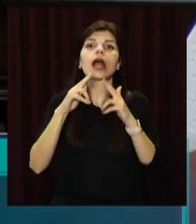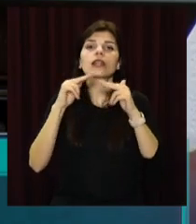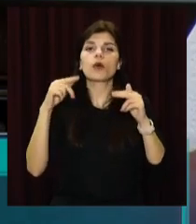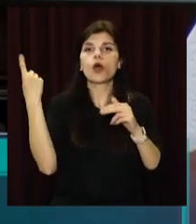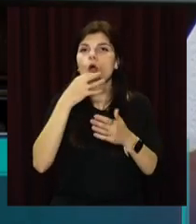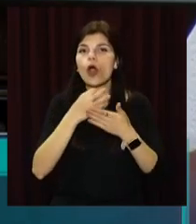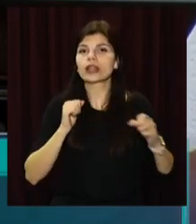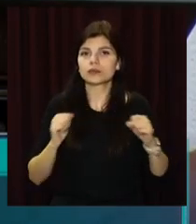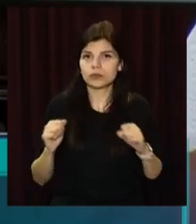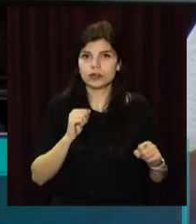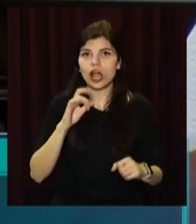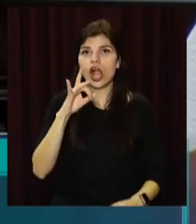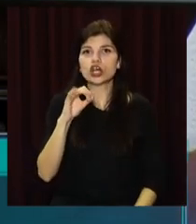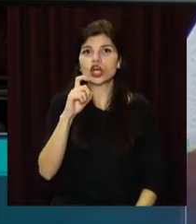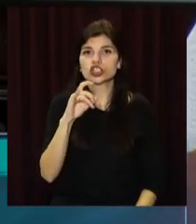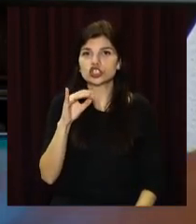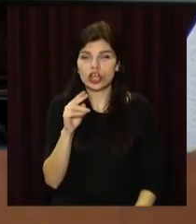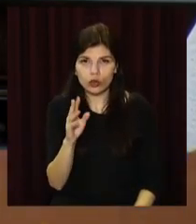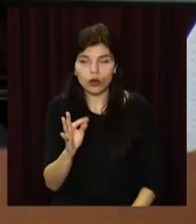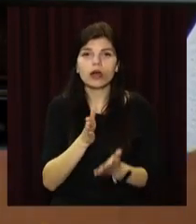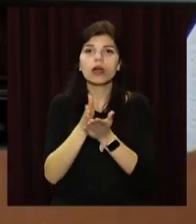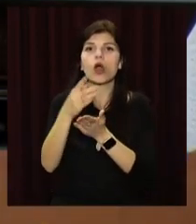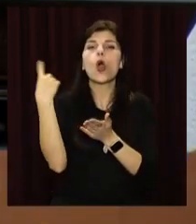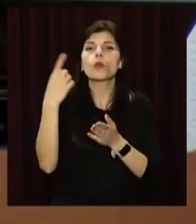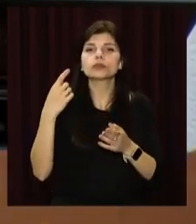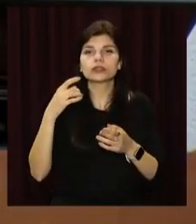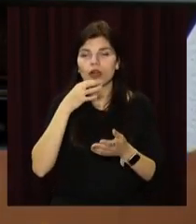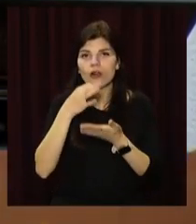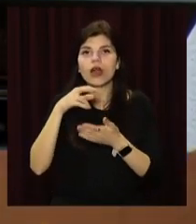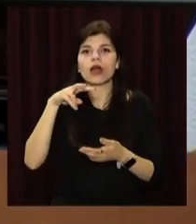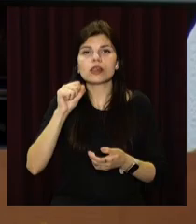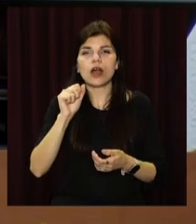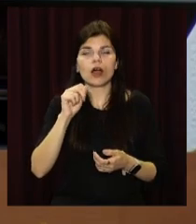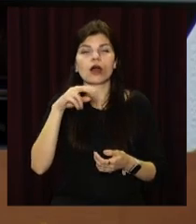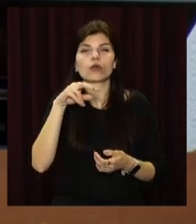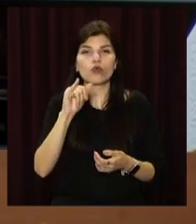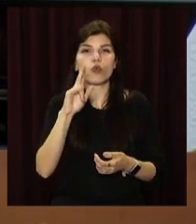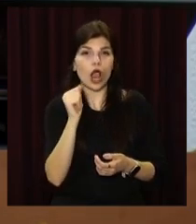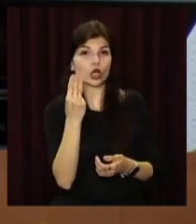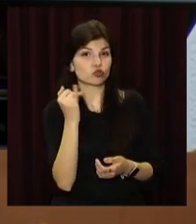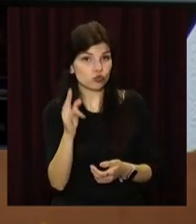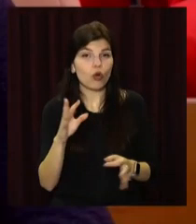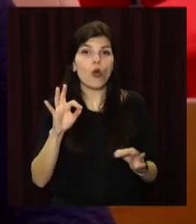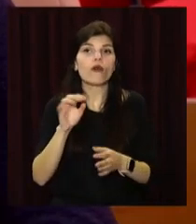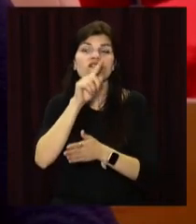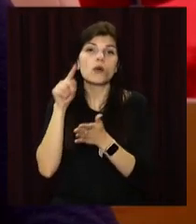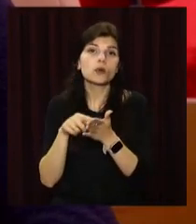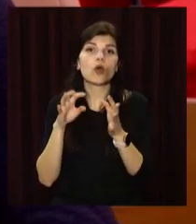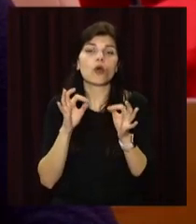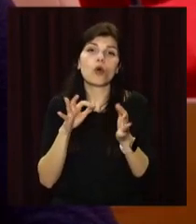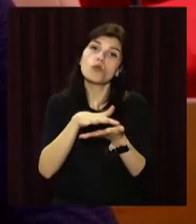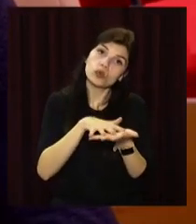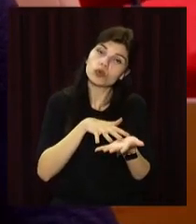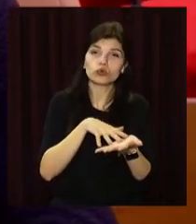державної адміністрації Валентина Резніченка, голови Дніпропетровської обласної ради Микола Лукашука, щодо вирішення питання продовження реконструкції комунального